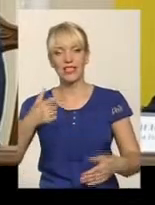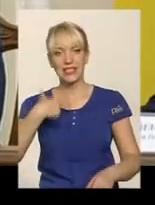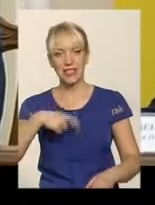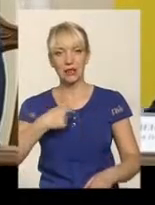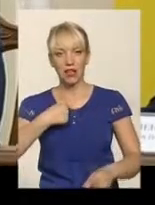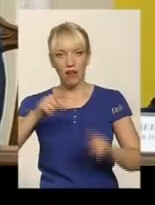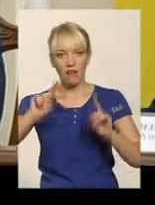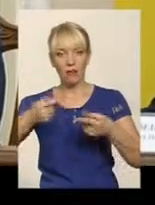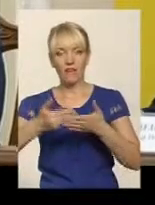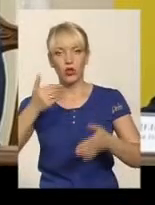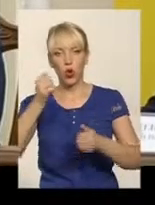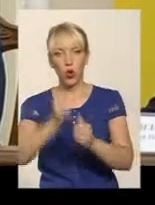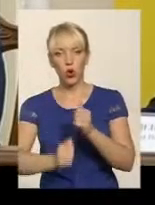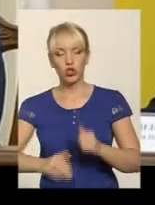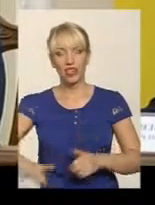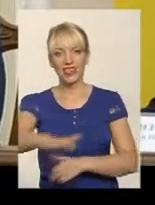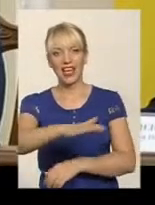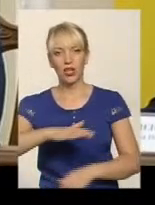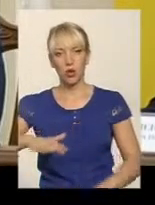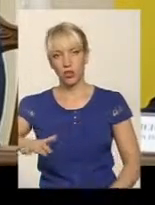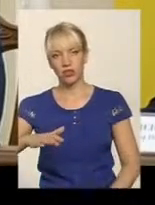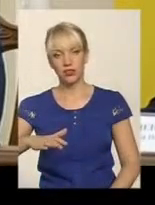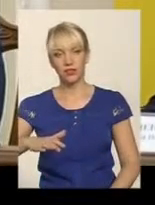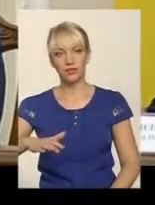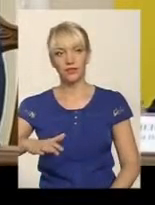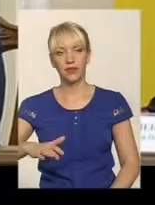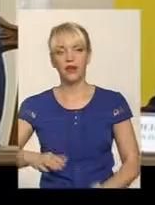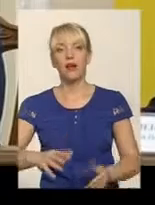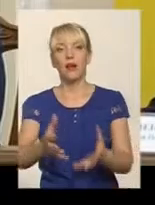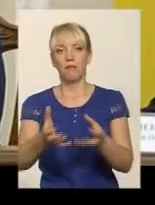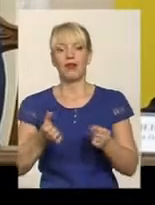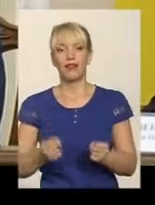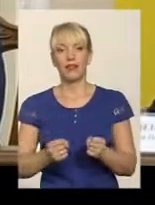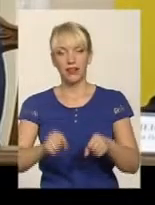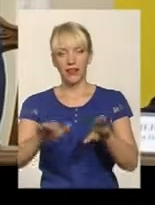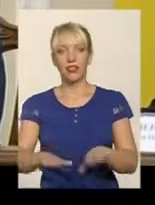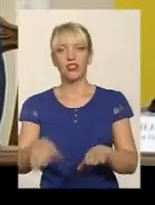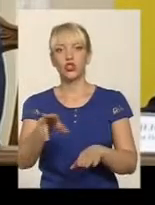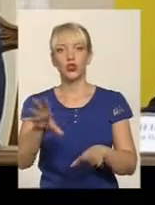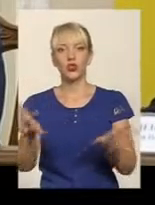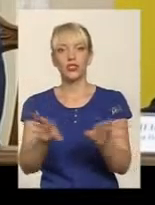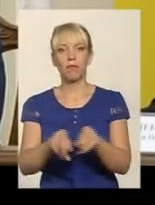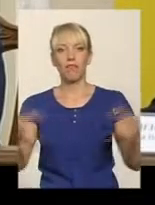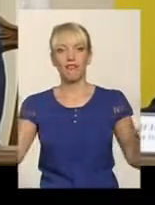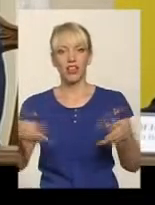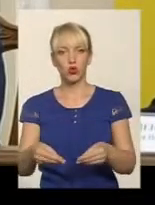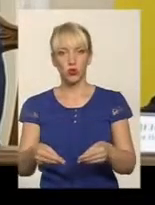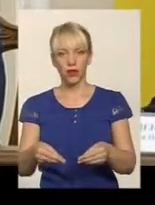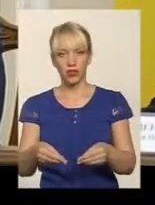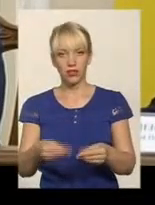Я вимагаю від кожної території прийняття рішення щодо співфінансування